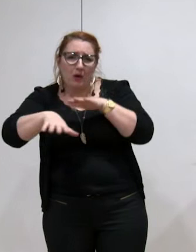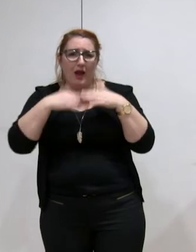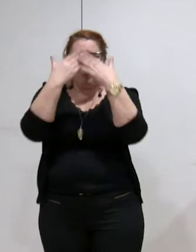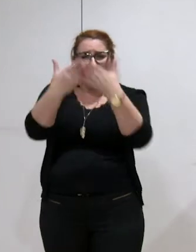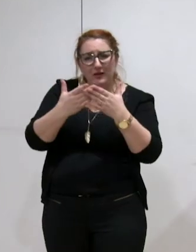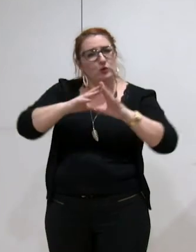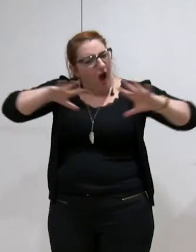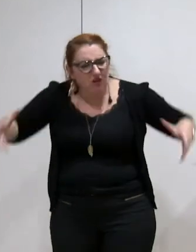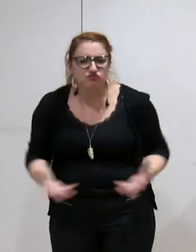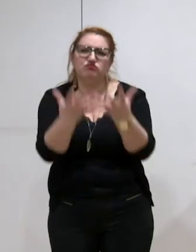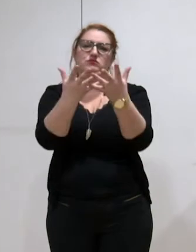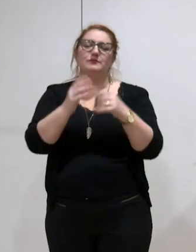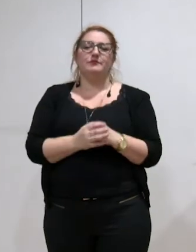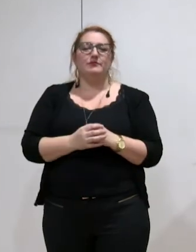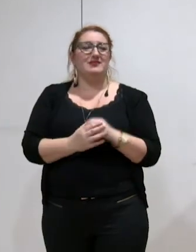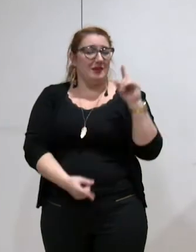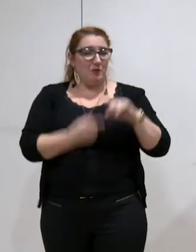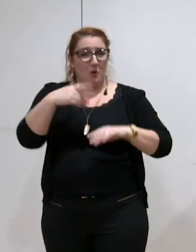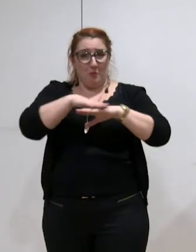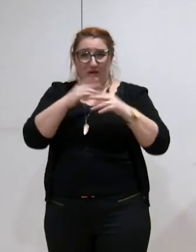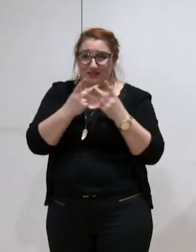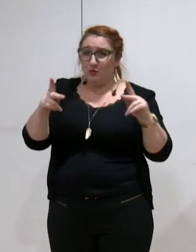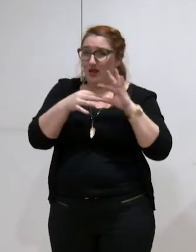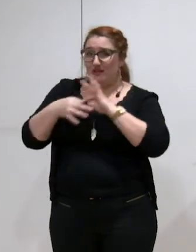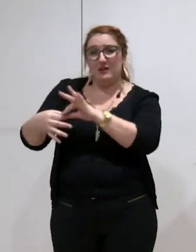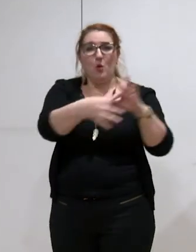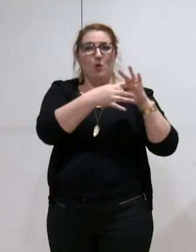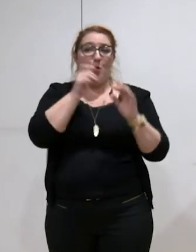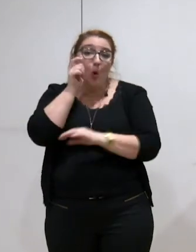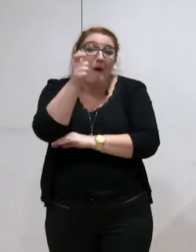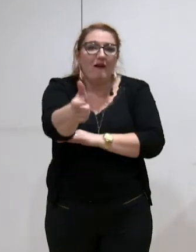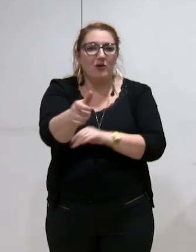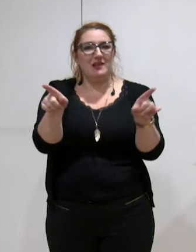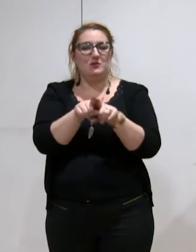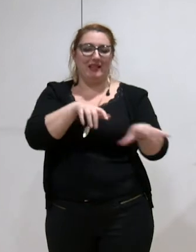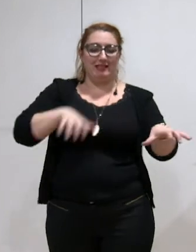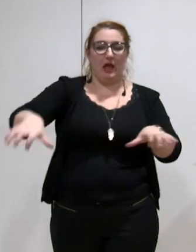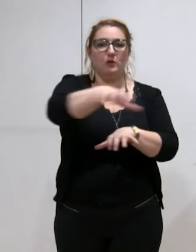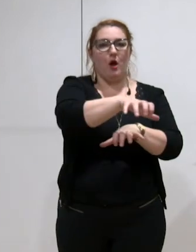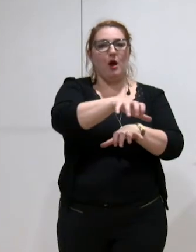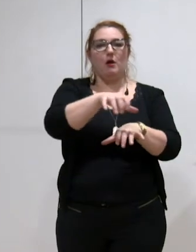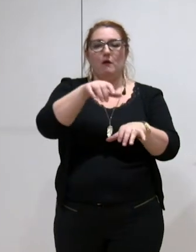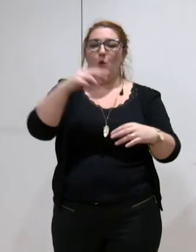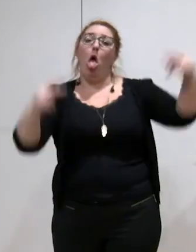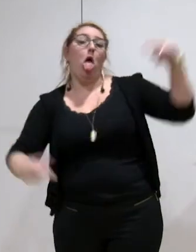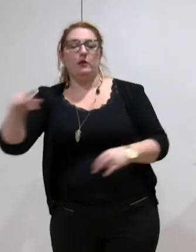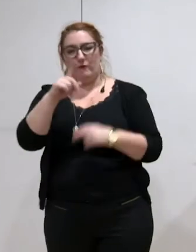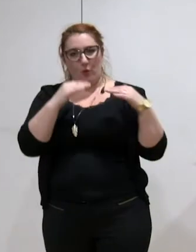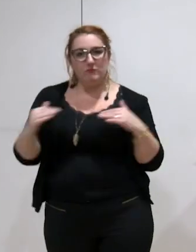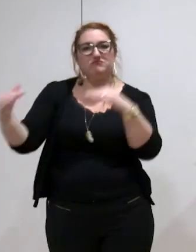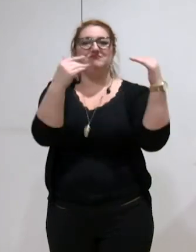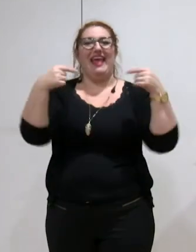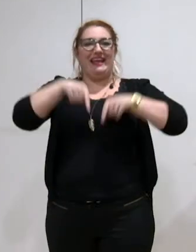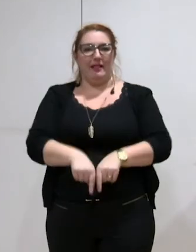Pour une politique de la ville cohérente et une équité des territoires. Le travail minutieux et rigoureux d